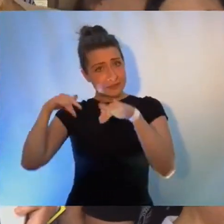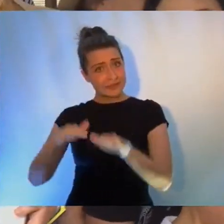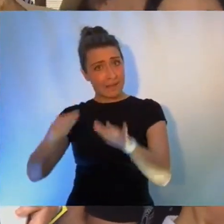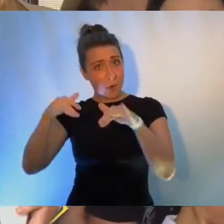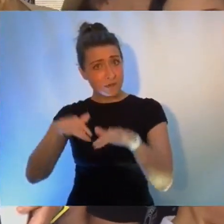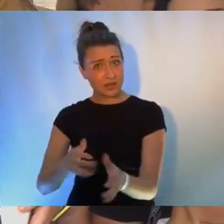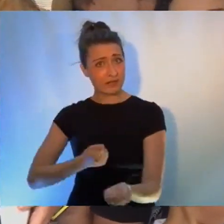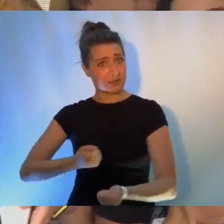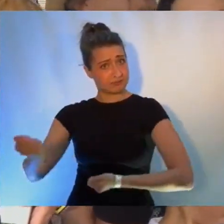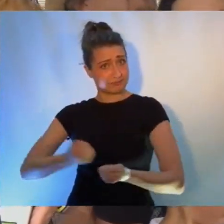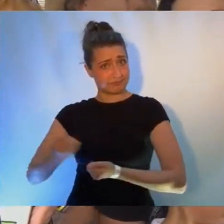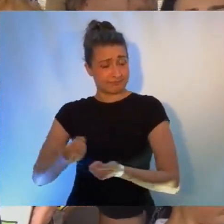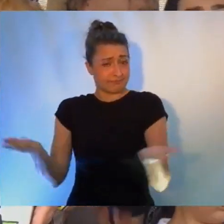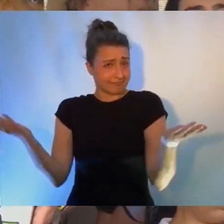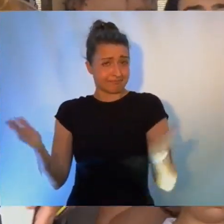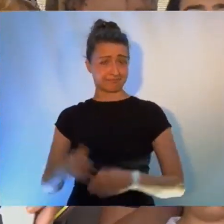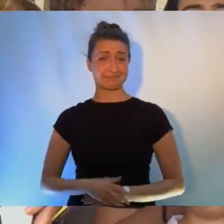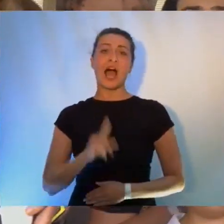děkujeme.